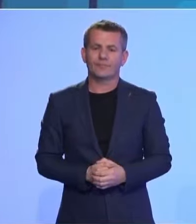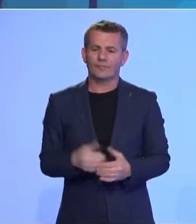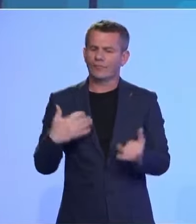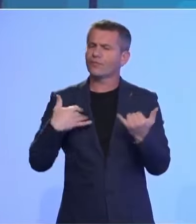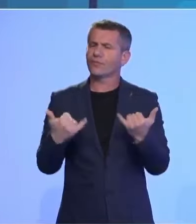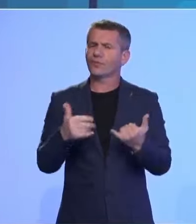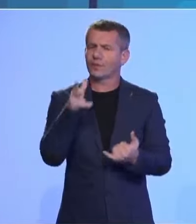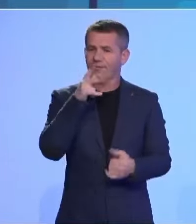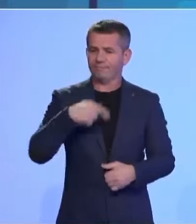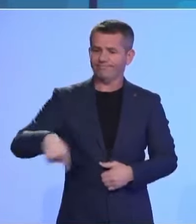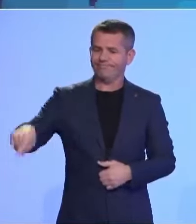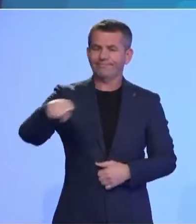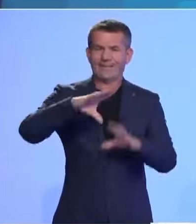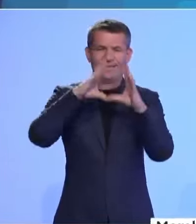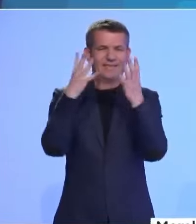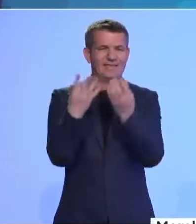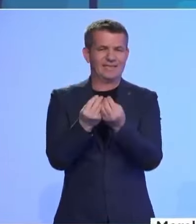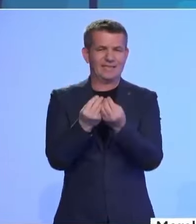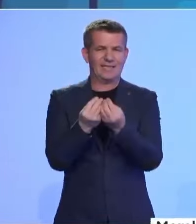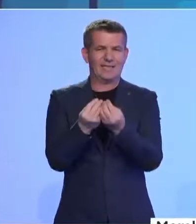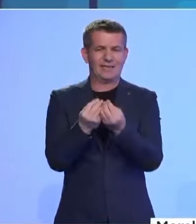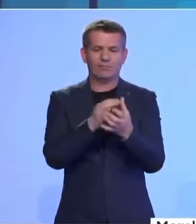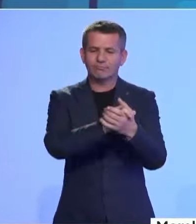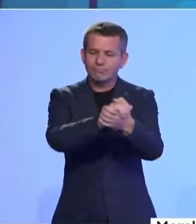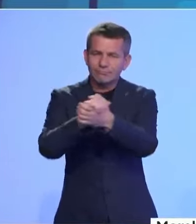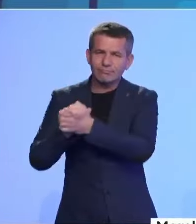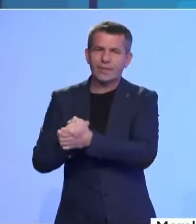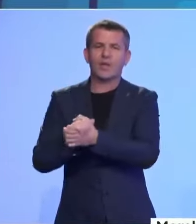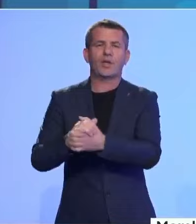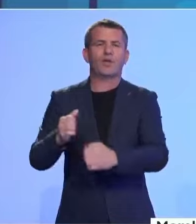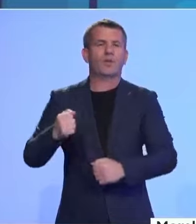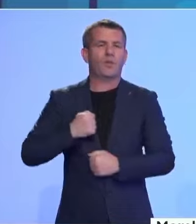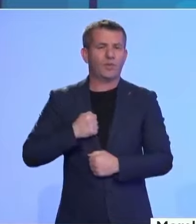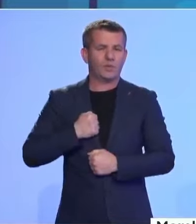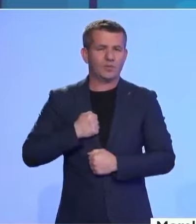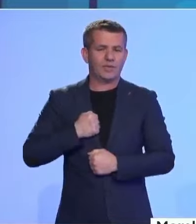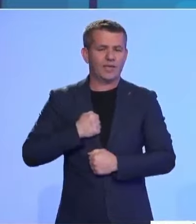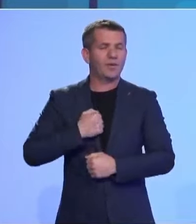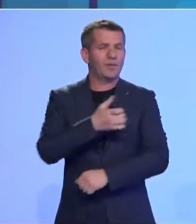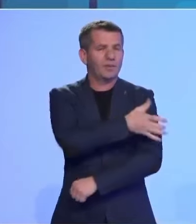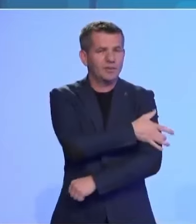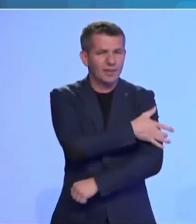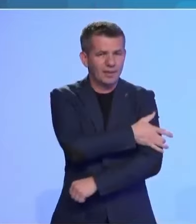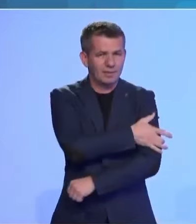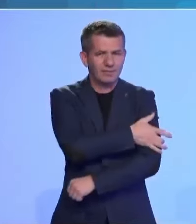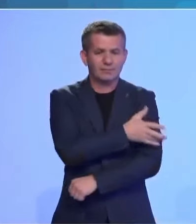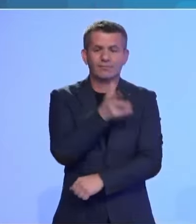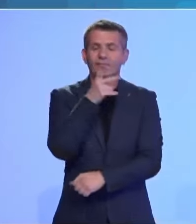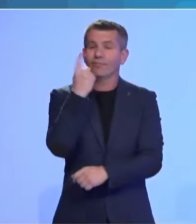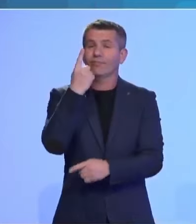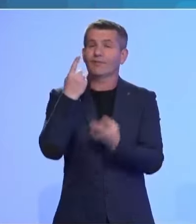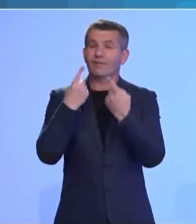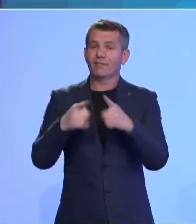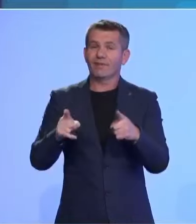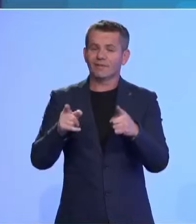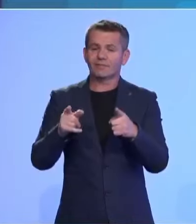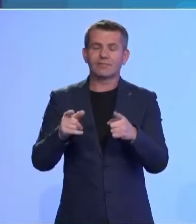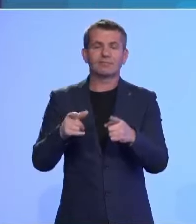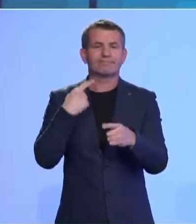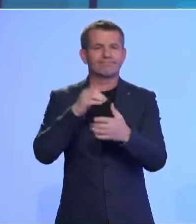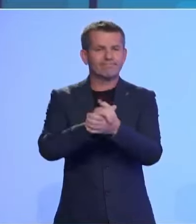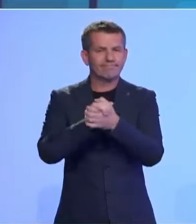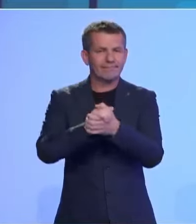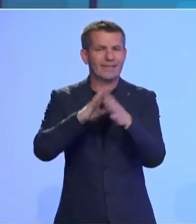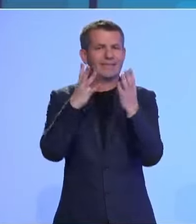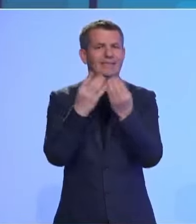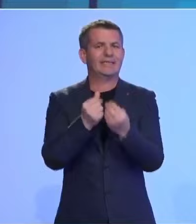të gjithë ushtarët e ushtri që lirimtarët Kosovës, e njërën më dveçantë të urej për këtë